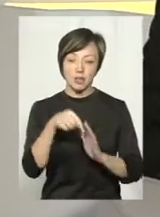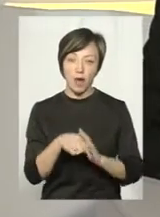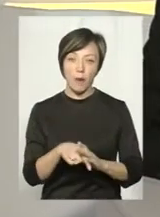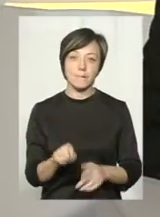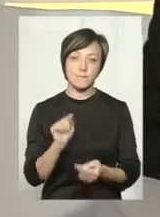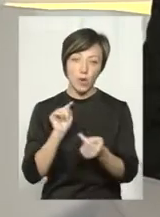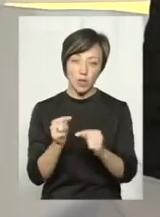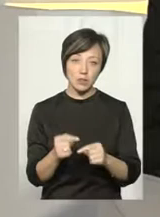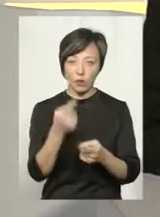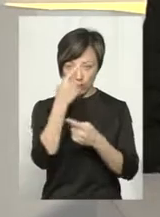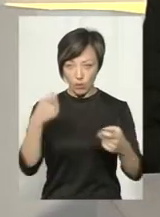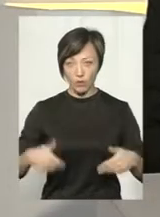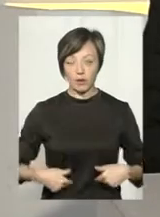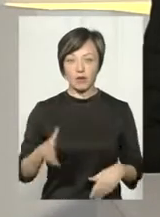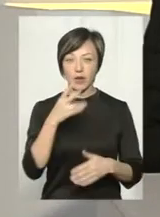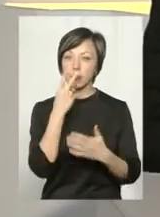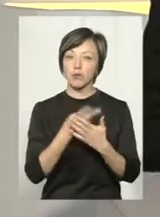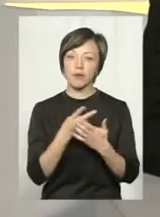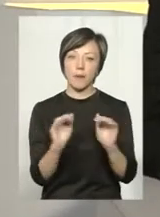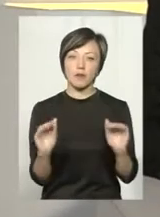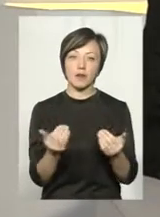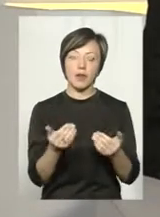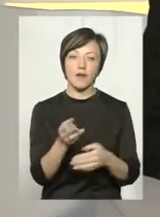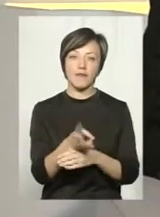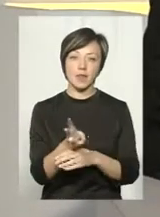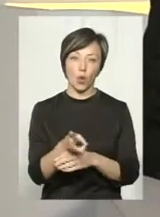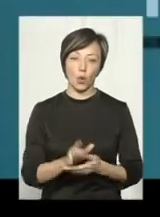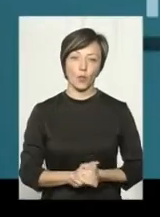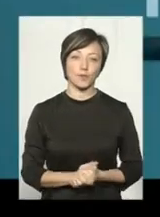оголосила голодування. Давайте переглянемо фрагмент відео.